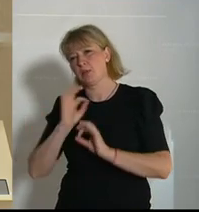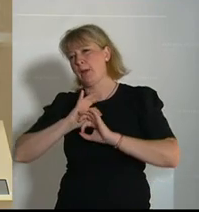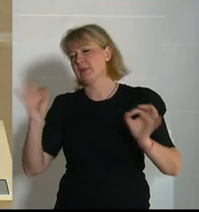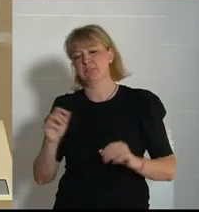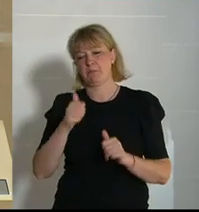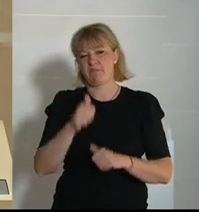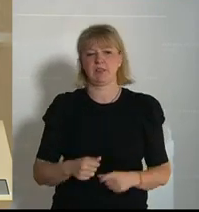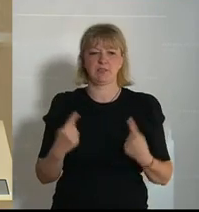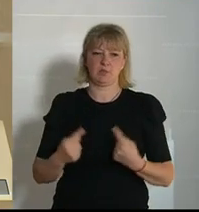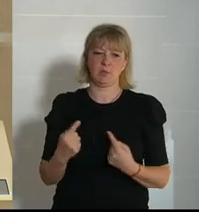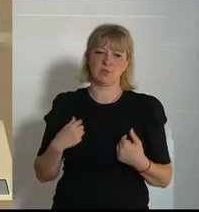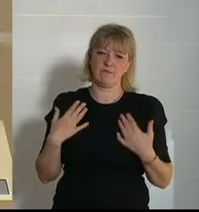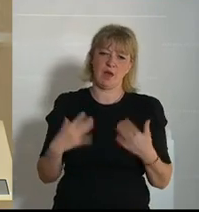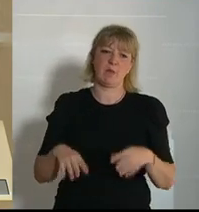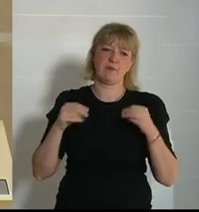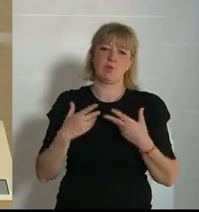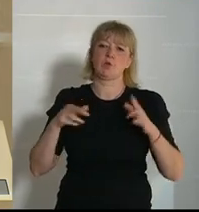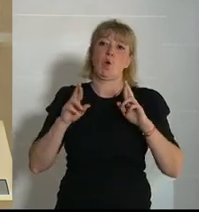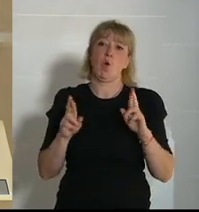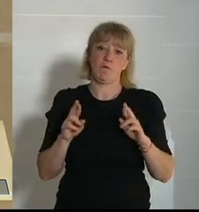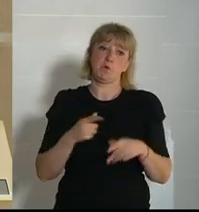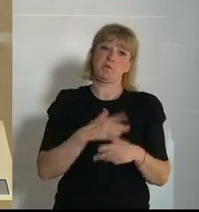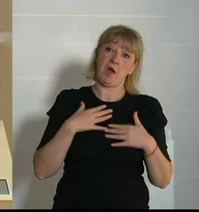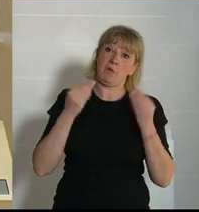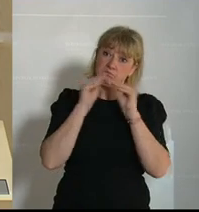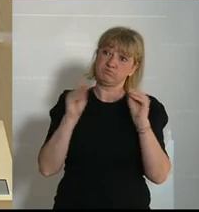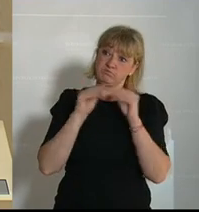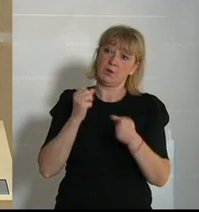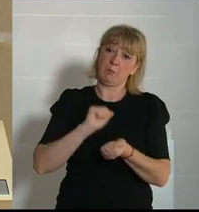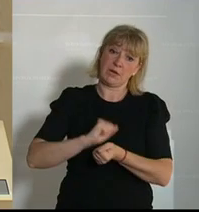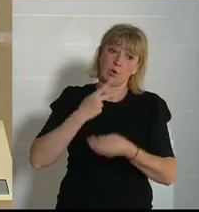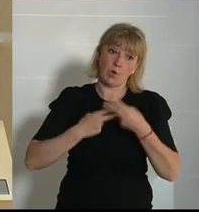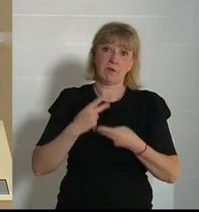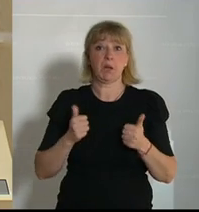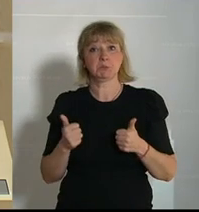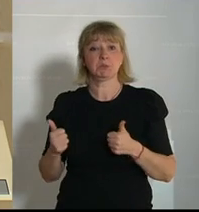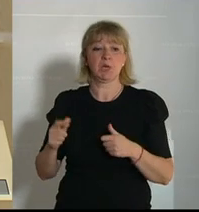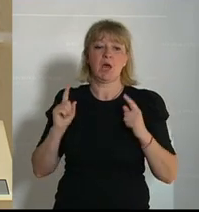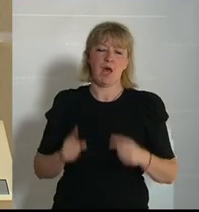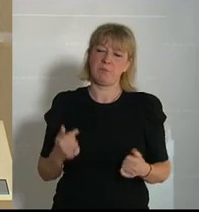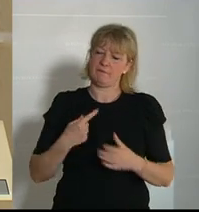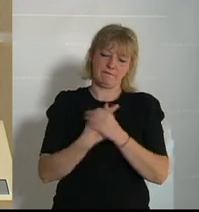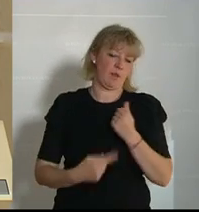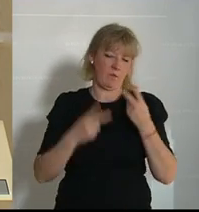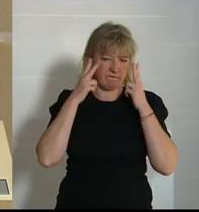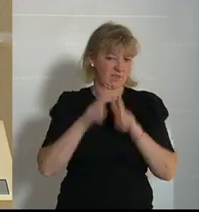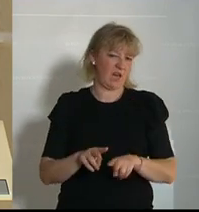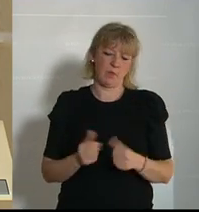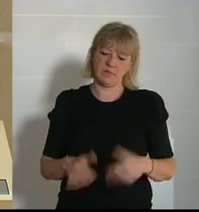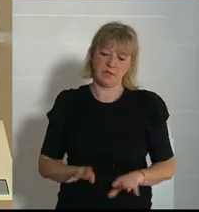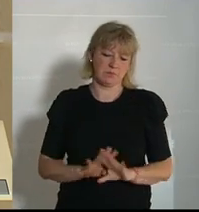Ich hatte am Anfang große Hoffnungen in Ihre Ankündigungen, in die vielen Pressekonferenzen. Aber das verlorene Vertrauen dieser Menschen,